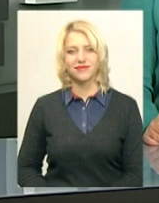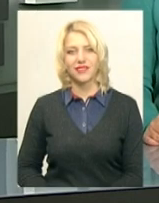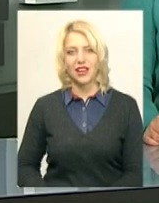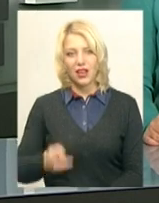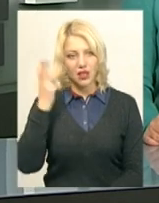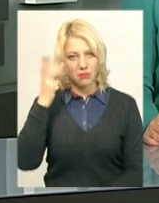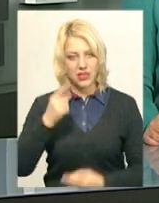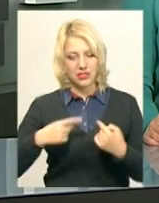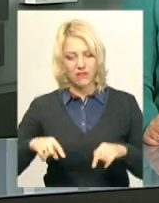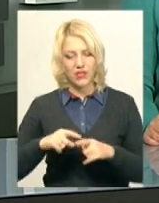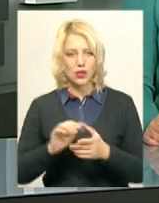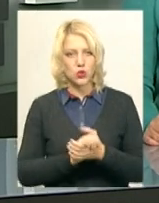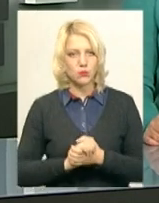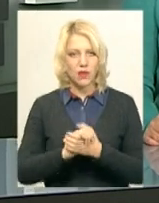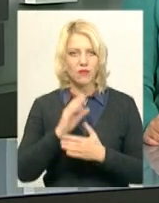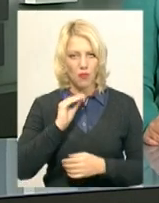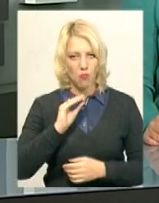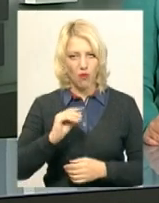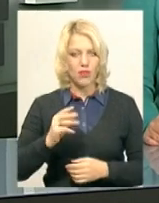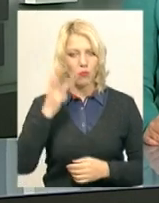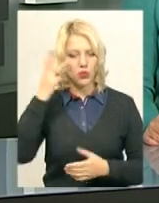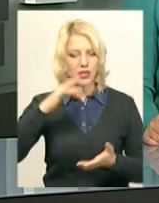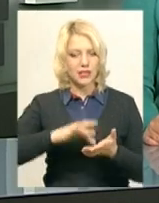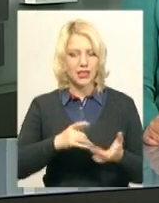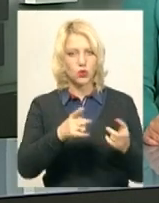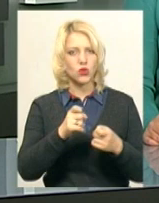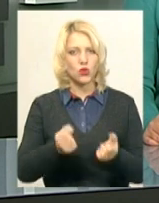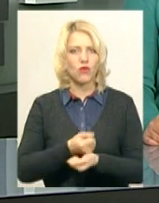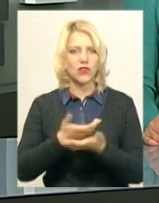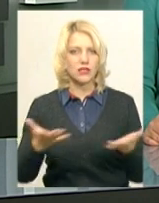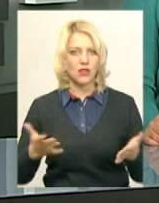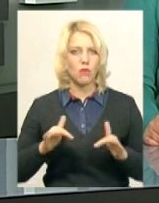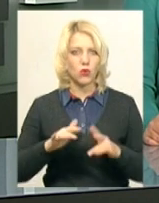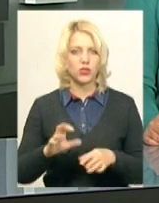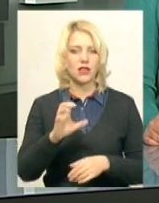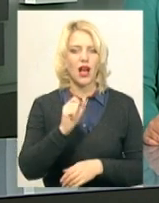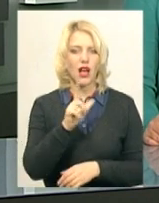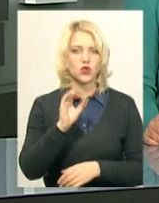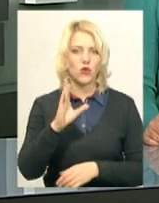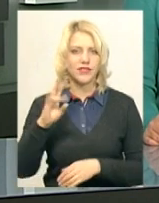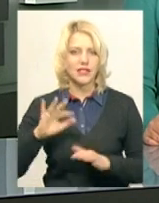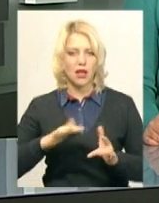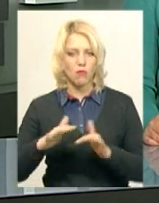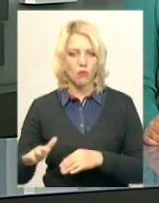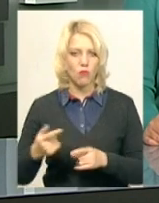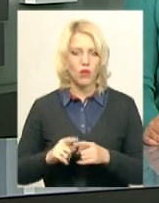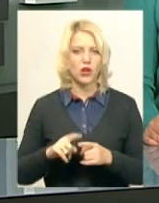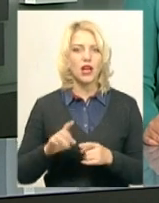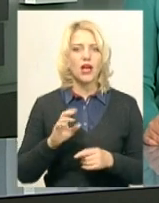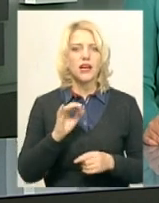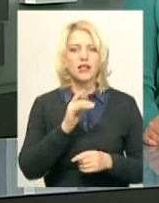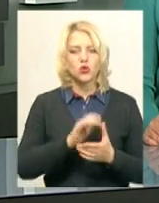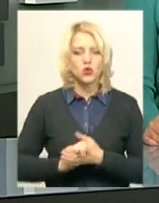Хмельницька філія суспільного мовника «Поділля-Центр» долучається до висвітлення подій в Азовському морі в режимі телемарафону суспільного мовлення,